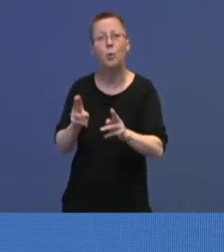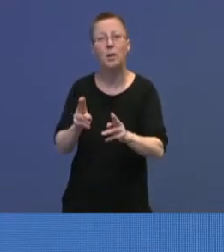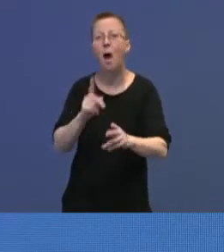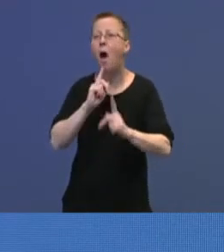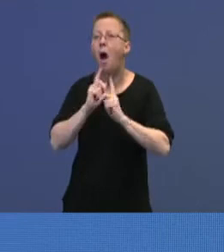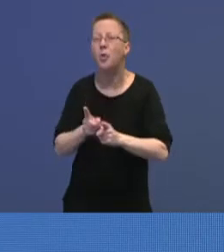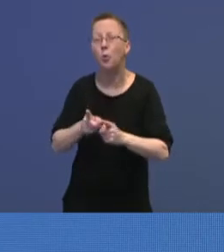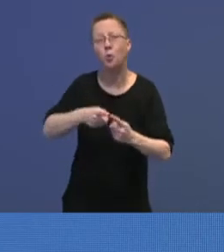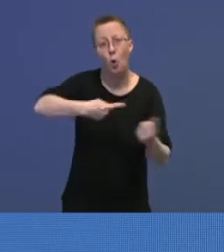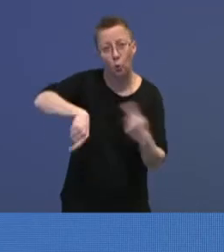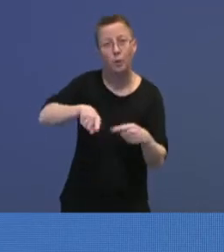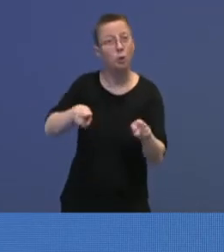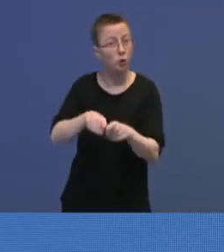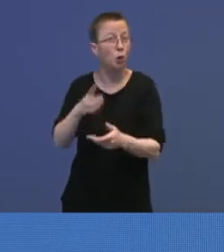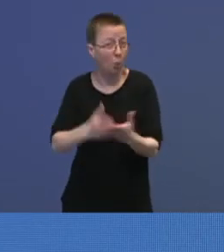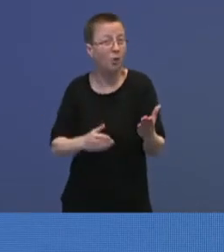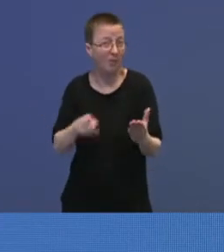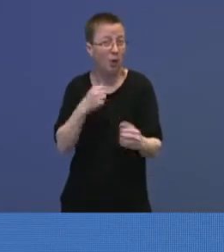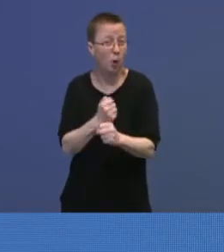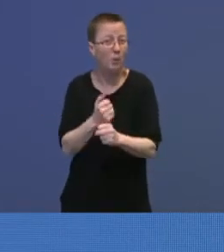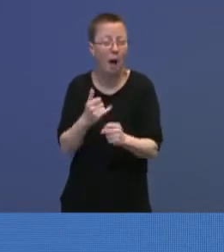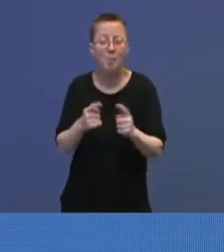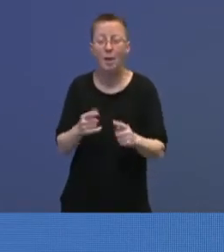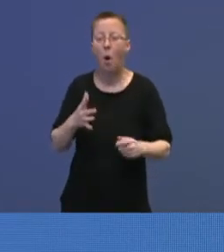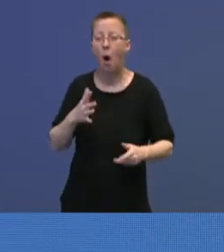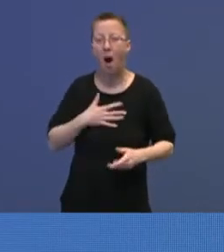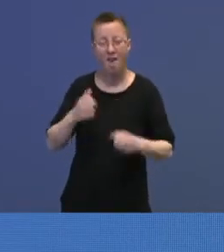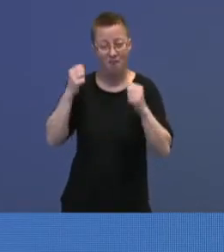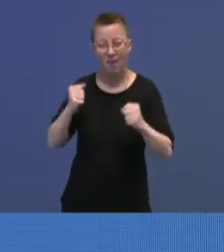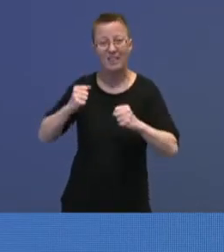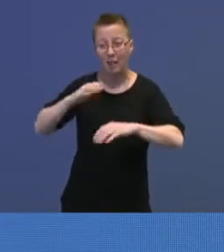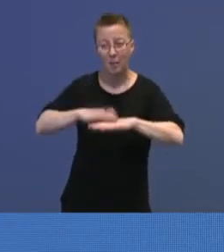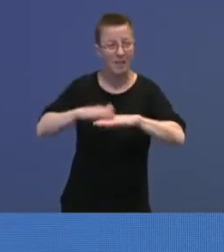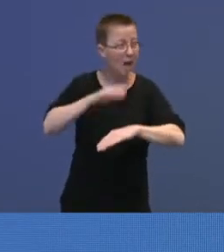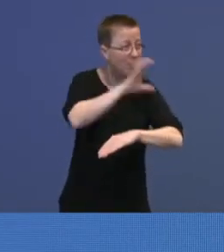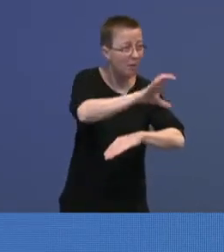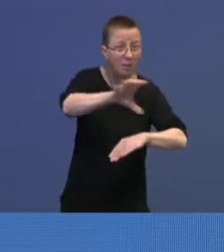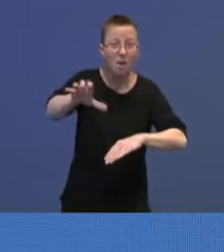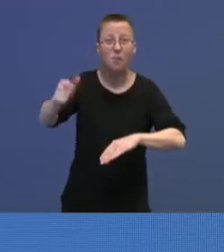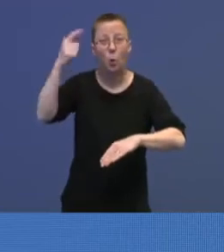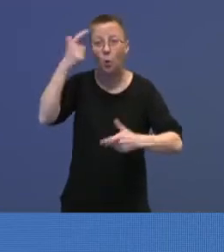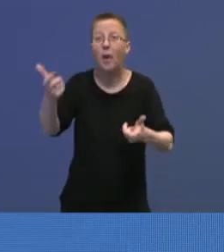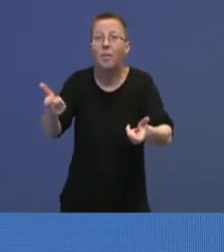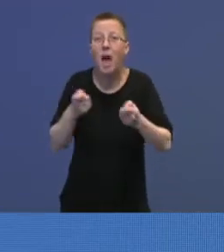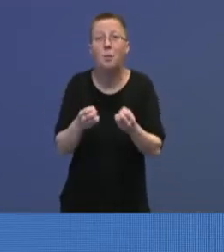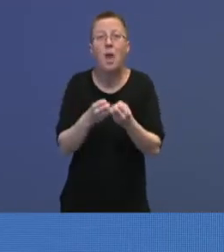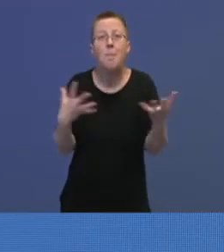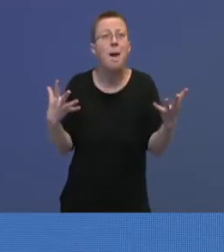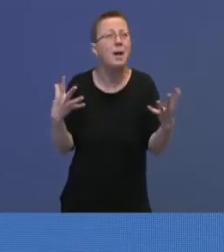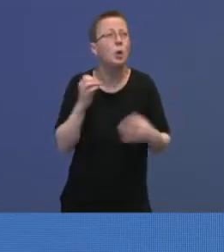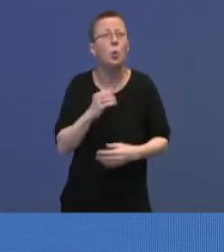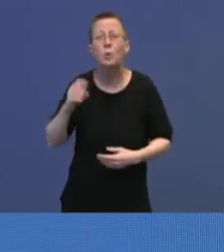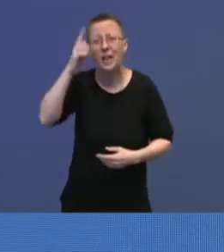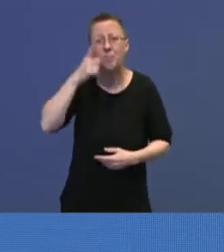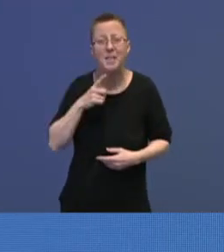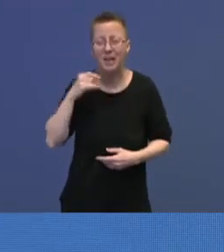opererer på den måten. Men det å ha stående beredskap for å kunne huse mange ti tusenvis av mennesker